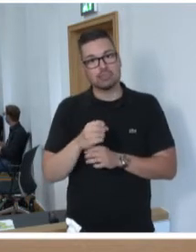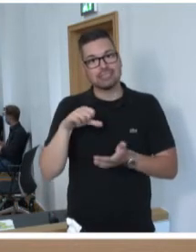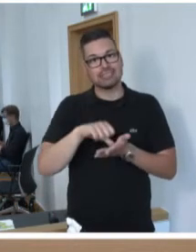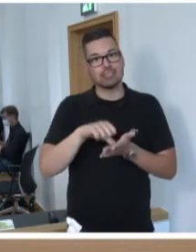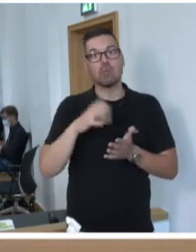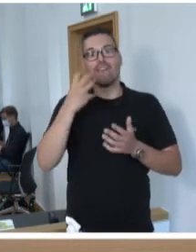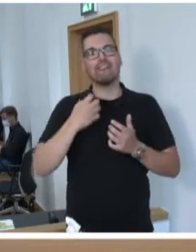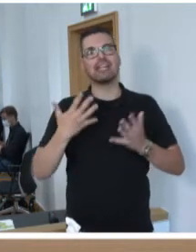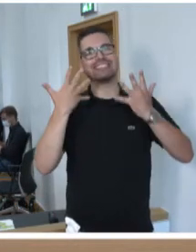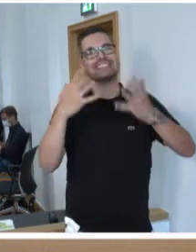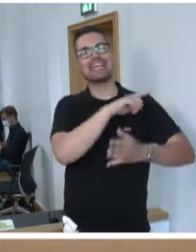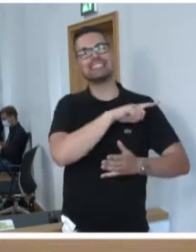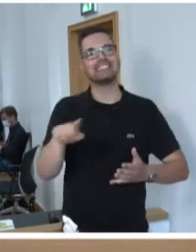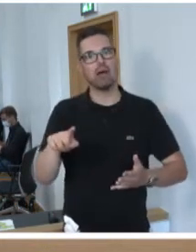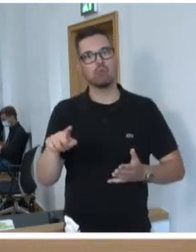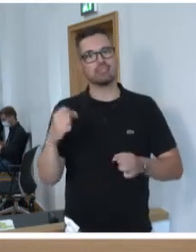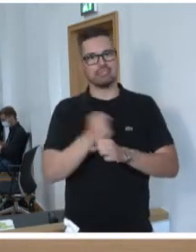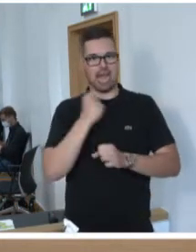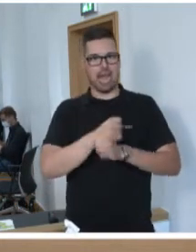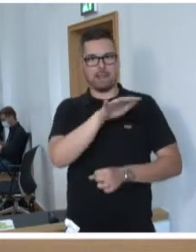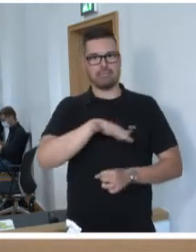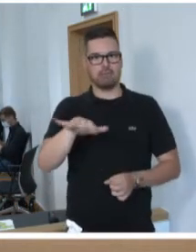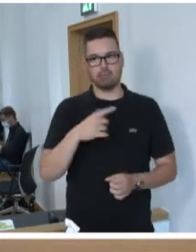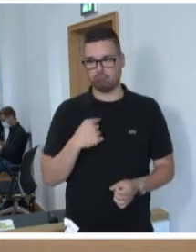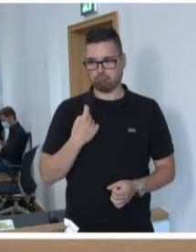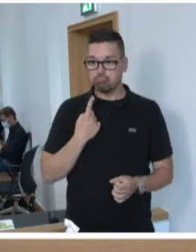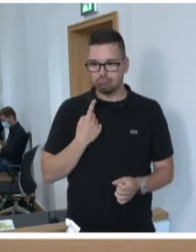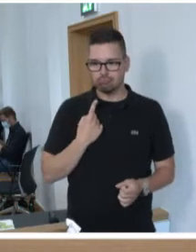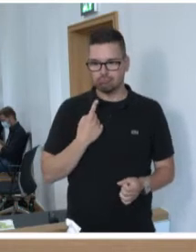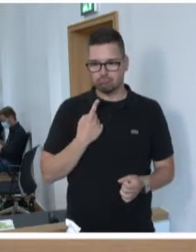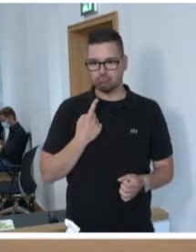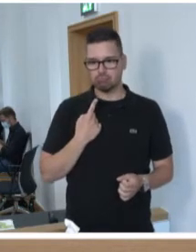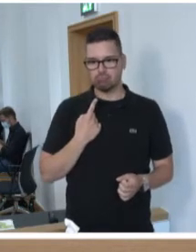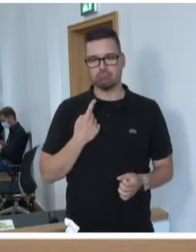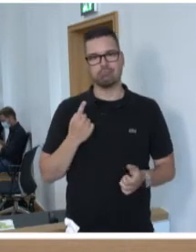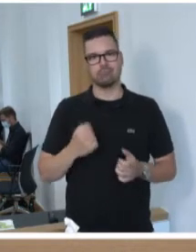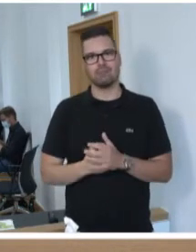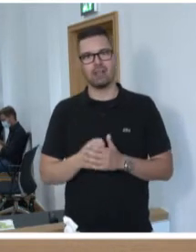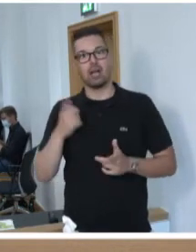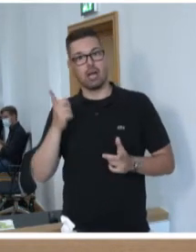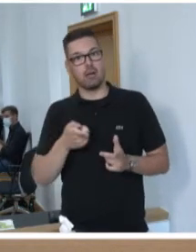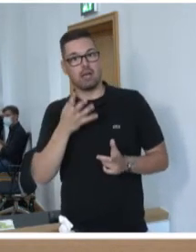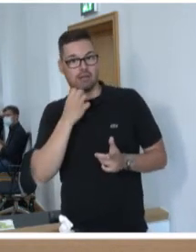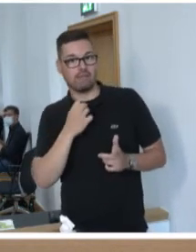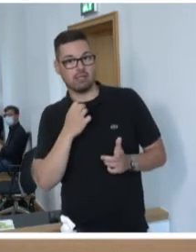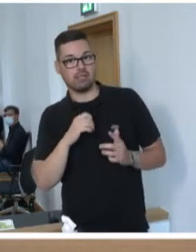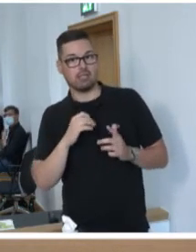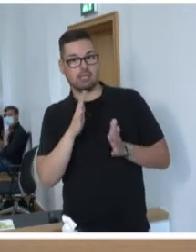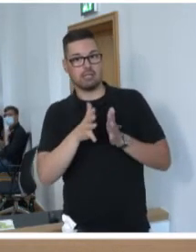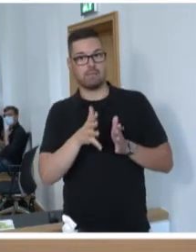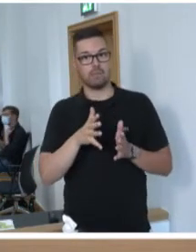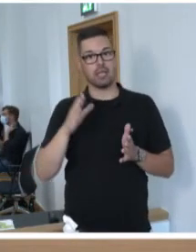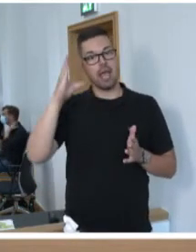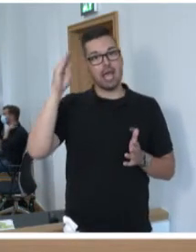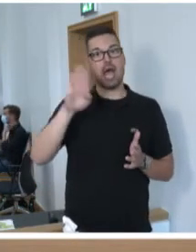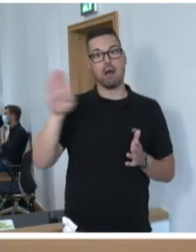perspektivisch entwickeln. Das sind große Ambitionen. Der Vollständigkeit halber möchte ich erwähnen, es wurde Professor Backes zu Recht